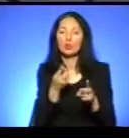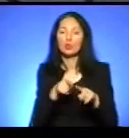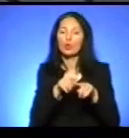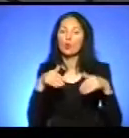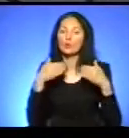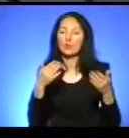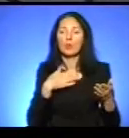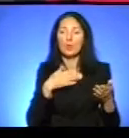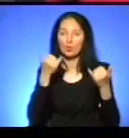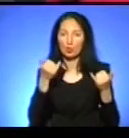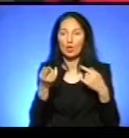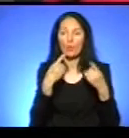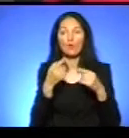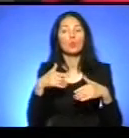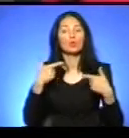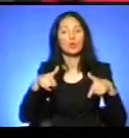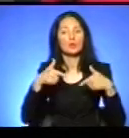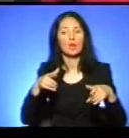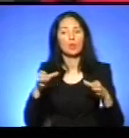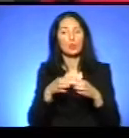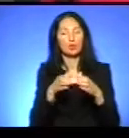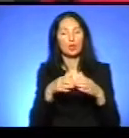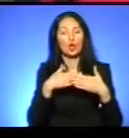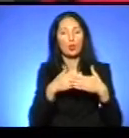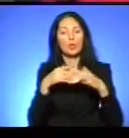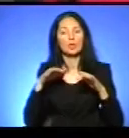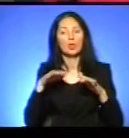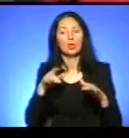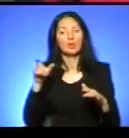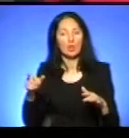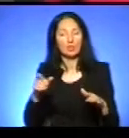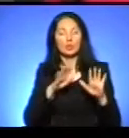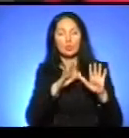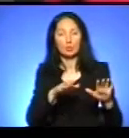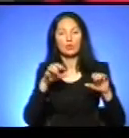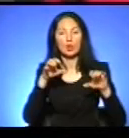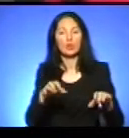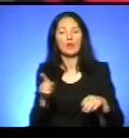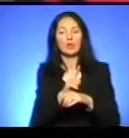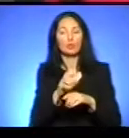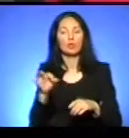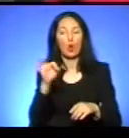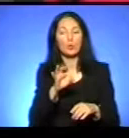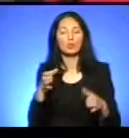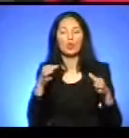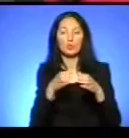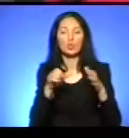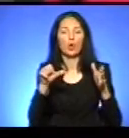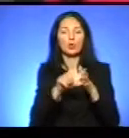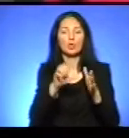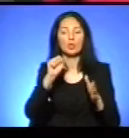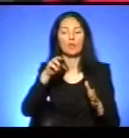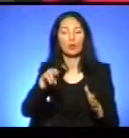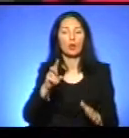зверненні, ми сьогодні поговоримо з гостями студію, громадською діячкою, заступницею голови Тернопільської обласної спілки учасників